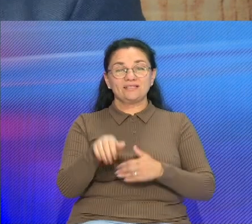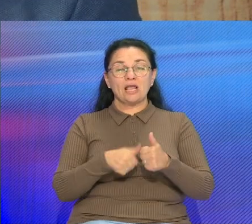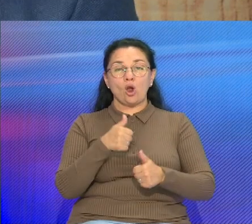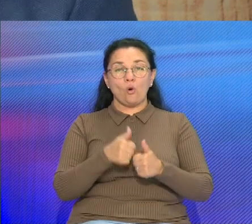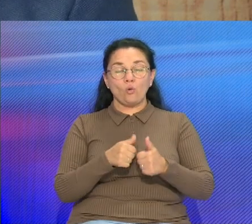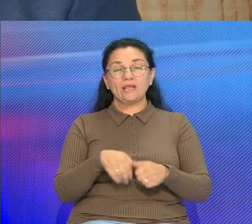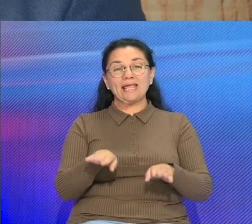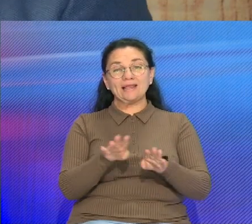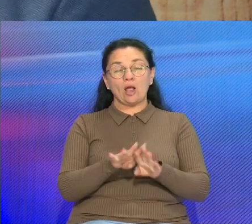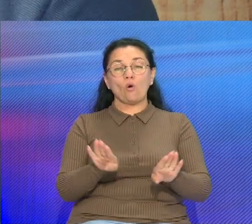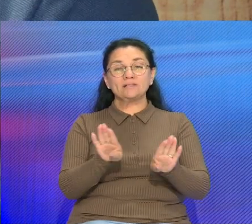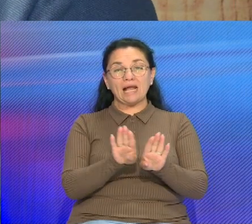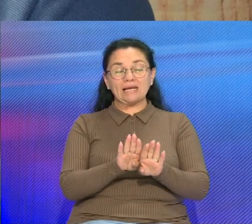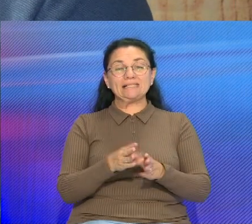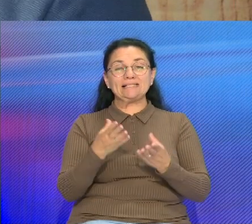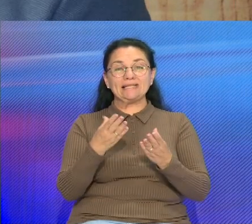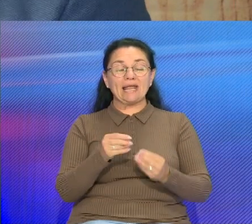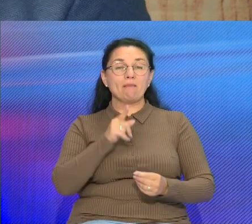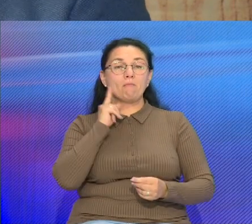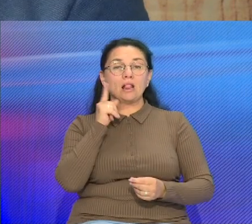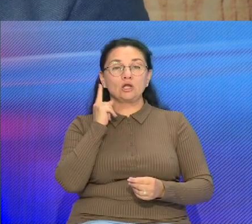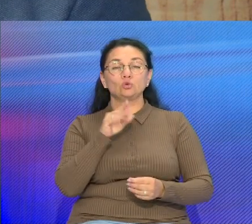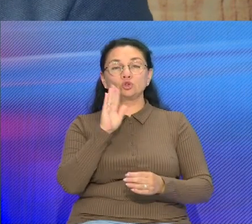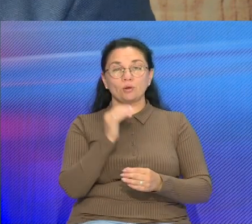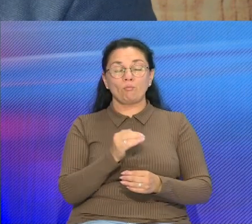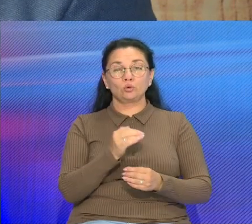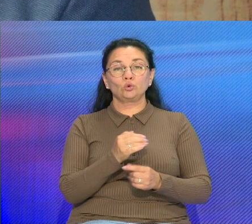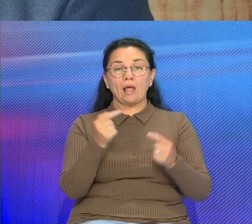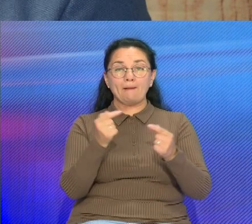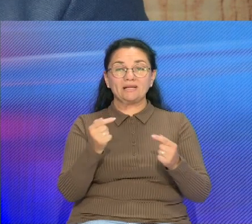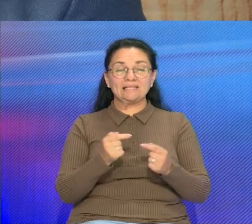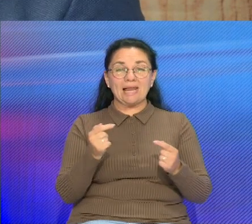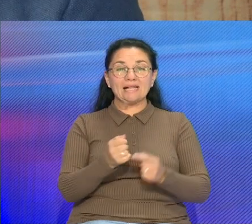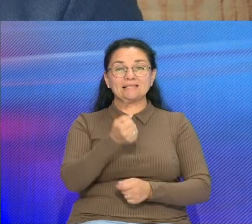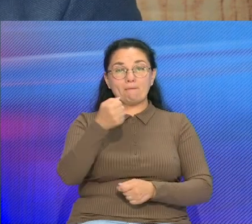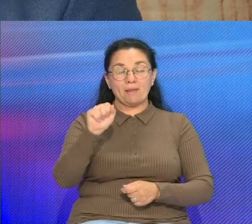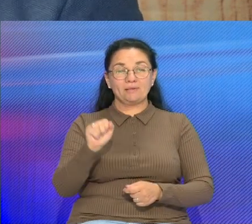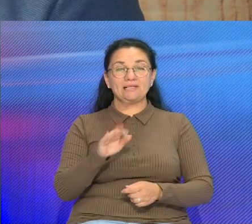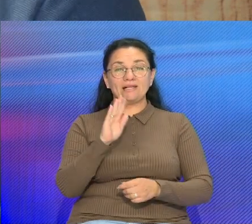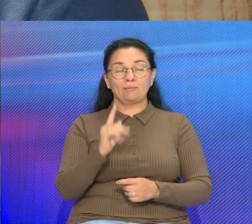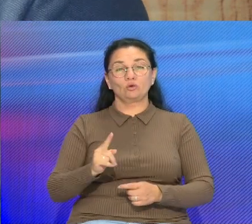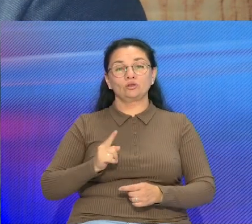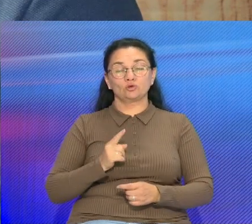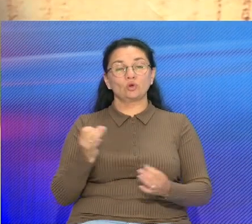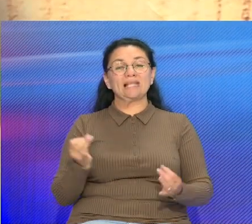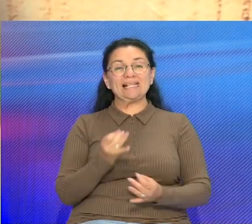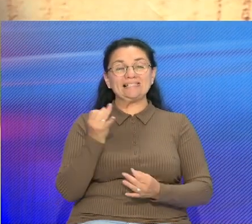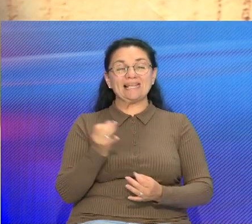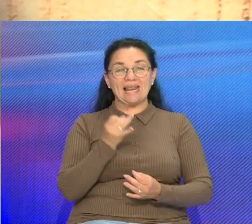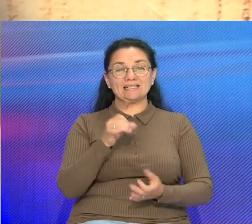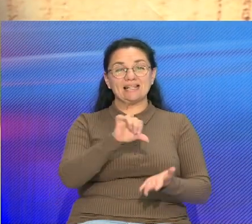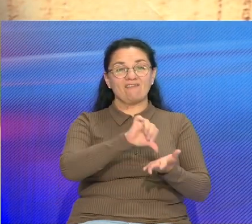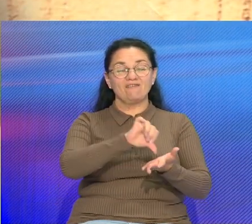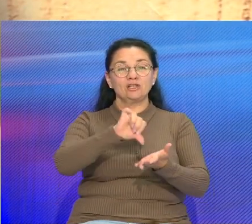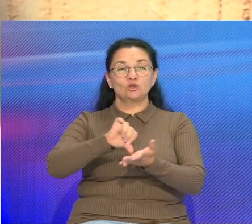символическом закрытии Дней молодежи Будут определены победители И, конечно, ждем интересных выступлений от наших